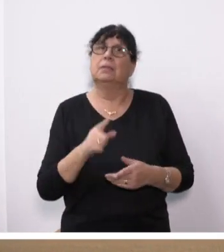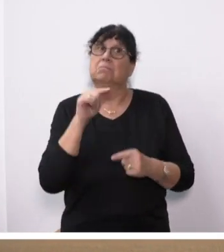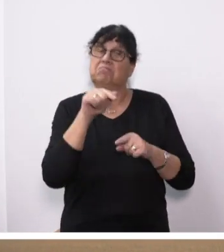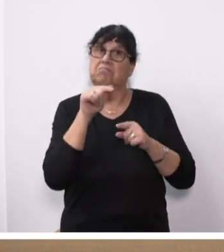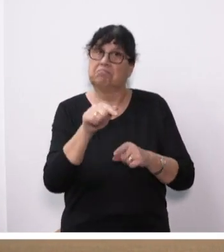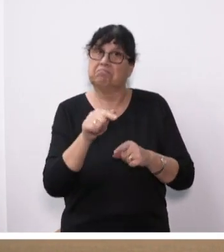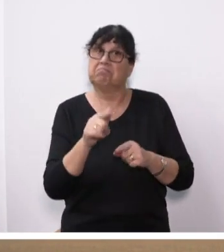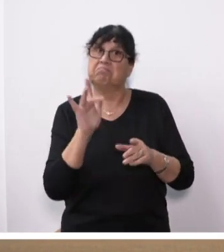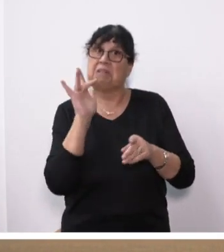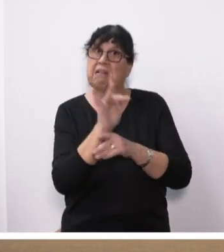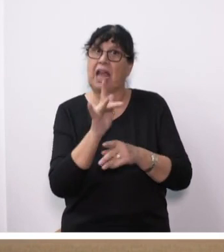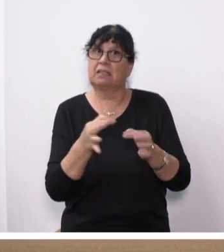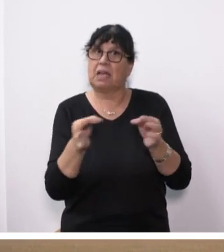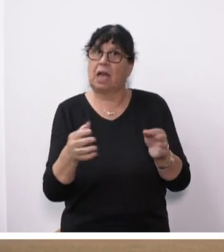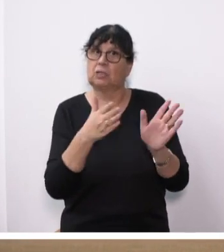hiergegen Widerspruch?